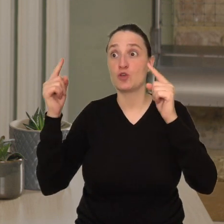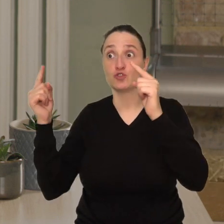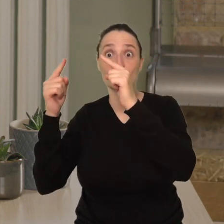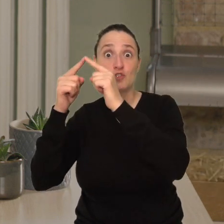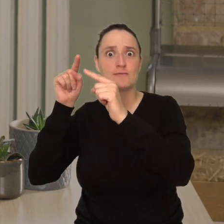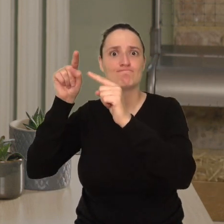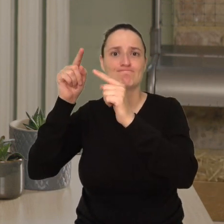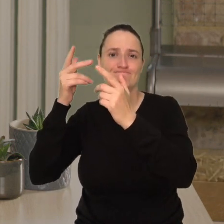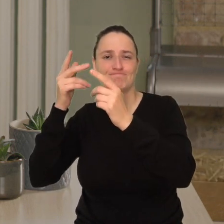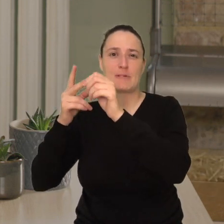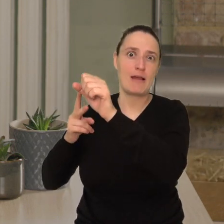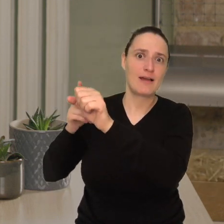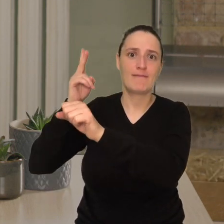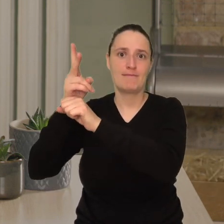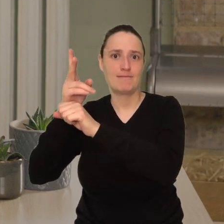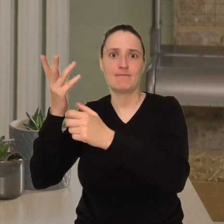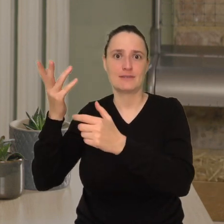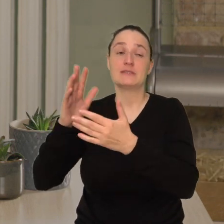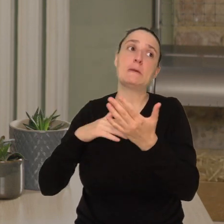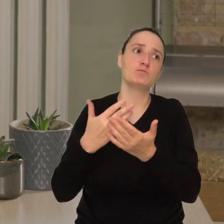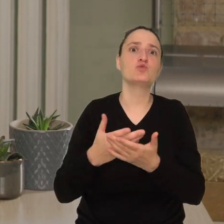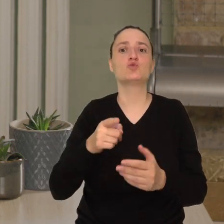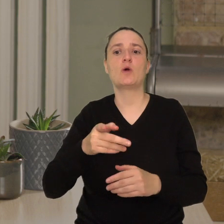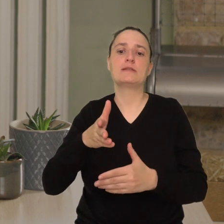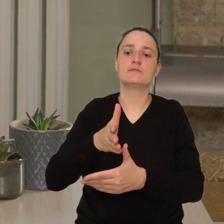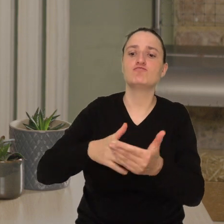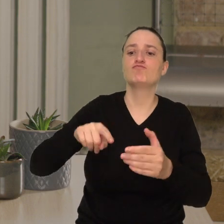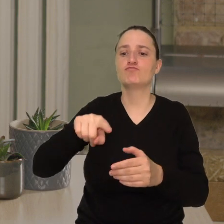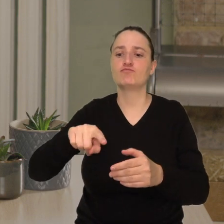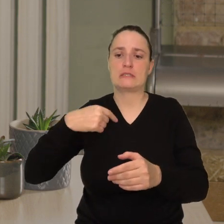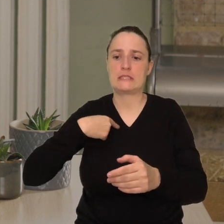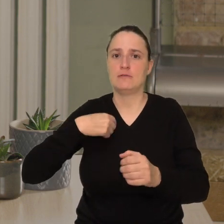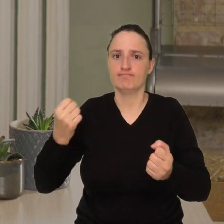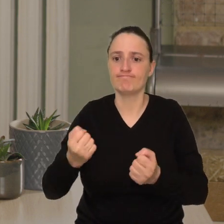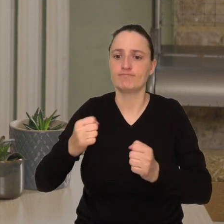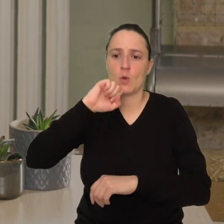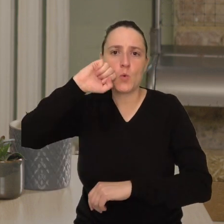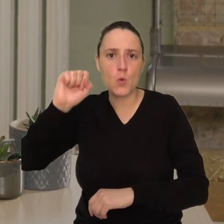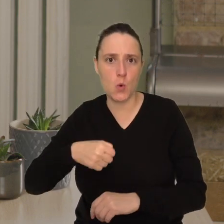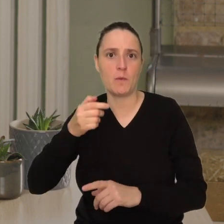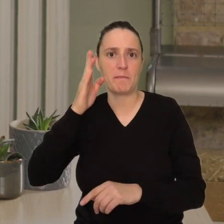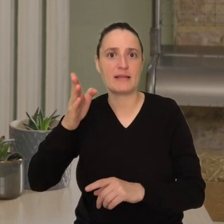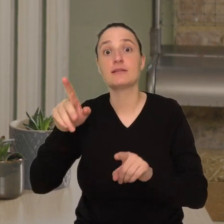kariery, tej pojmowanej jako doskonalenie w konkretnej dziedzinie lub jako awans zawodowy.